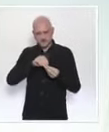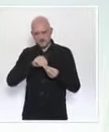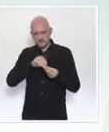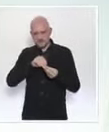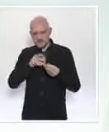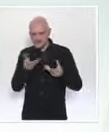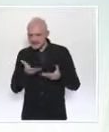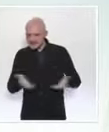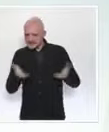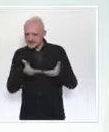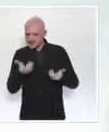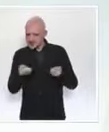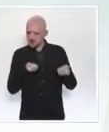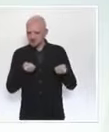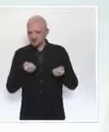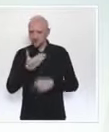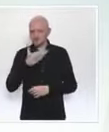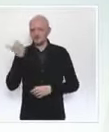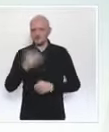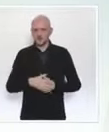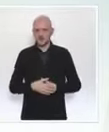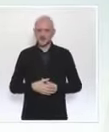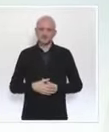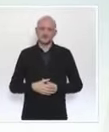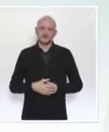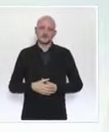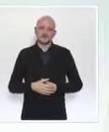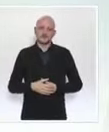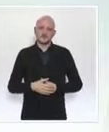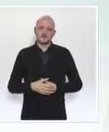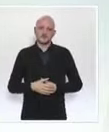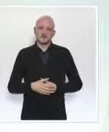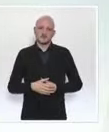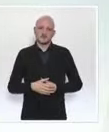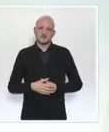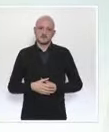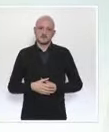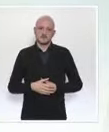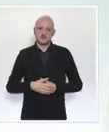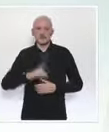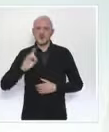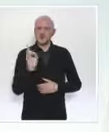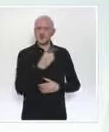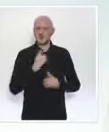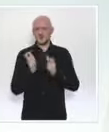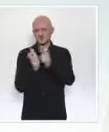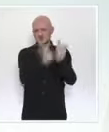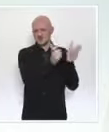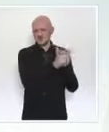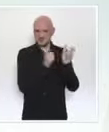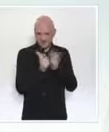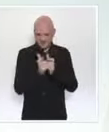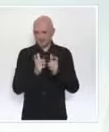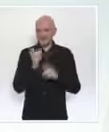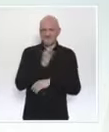de mieux nous protéger. La mobilisation exceptionnelle de tous les acteurs français et mondiaux